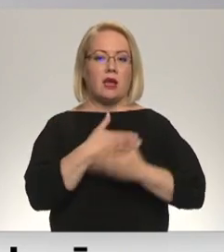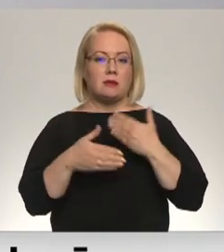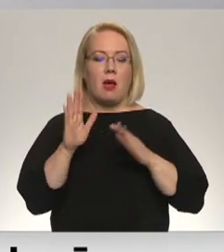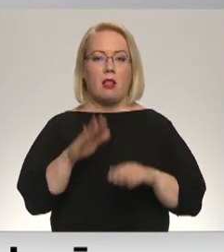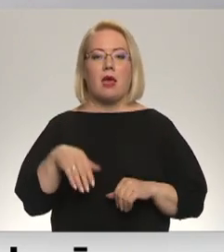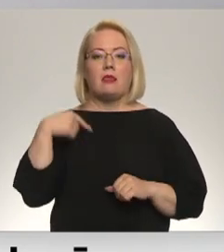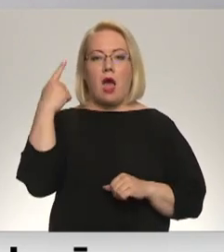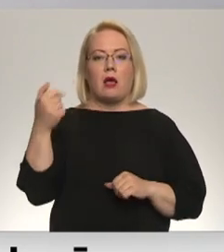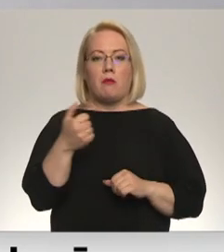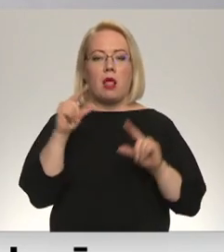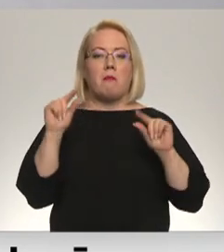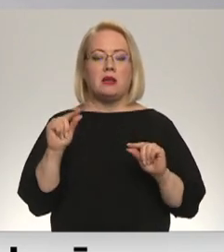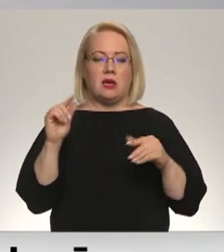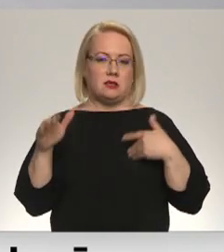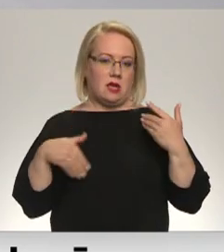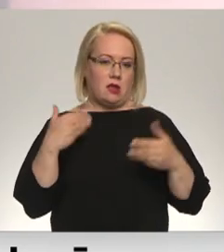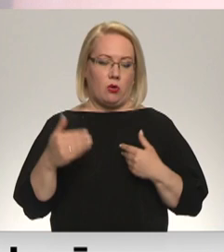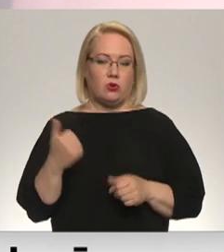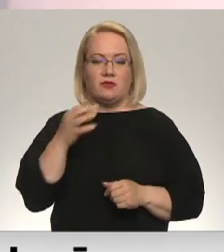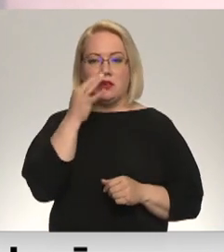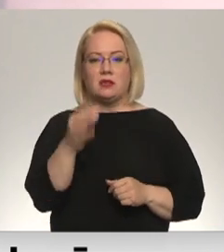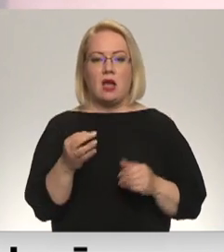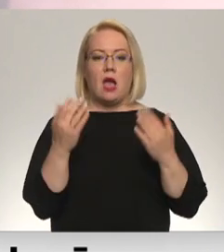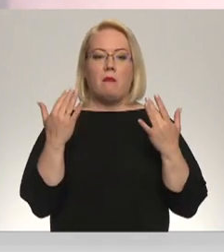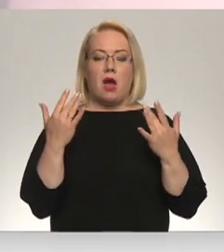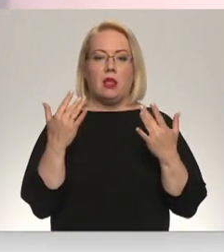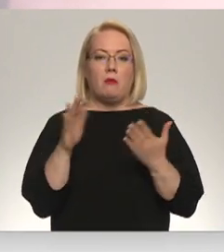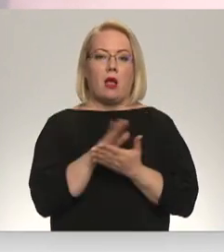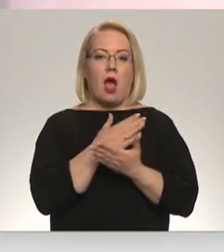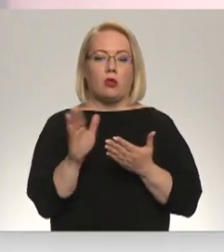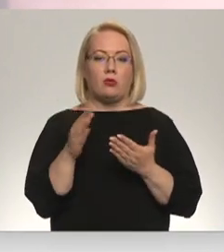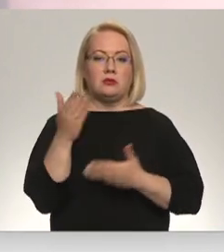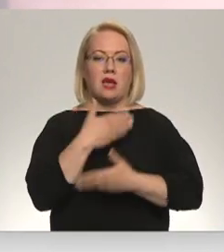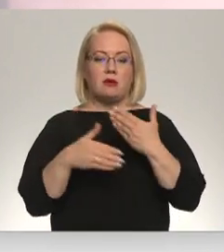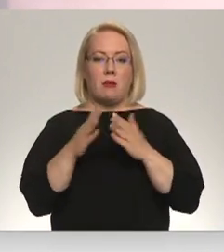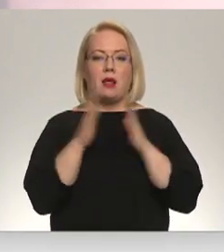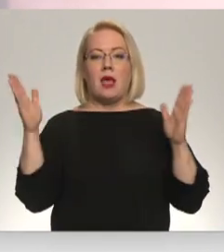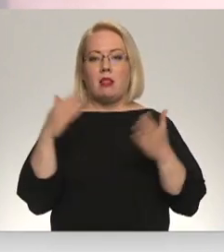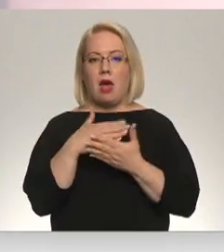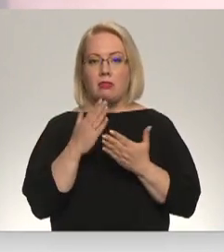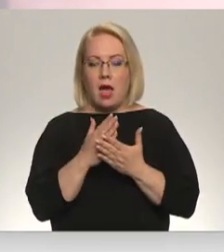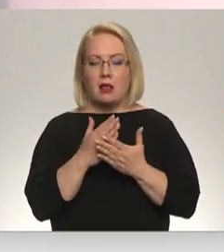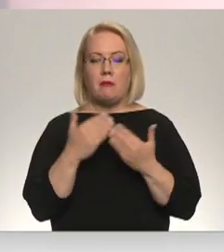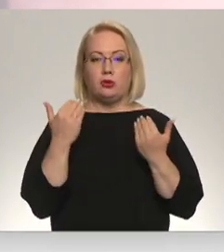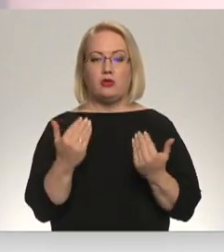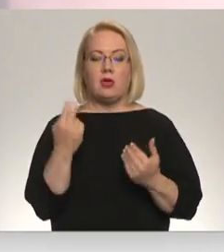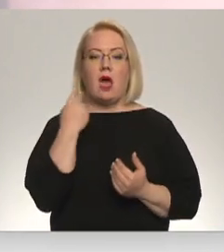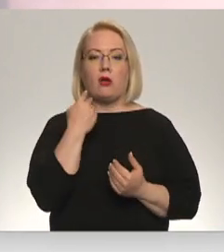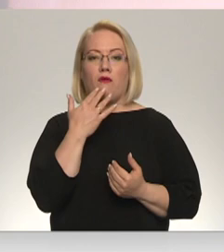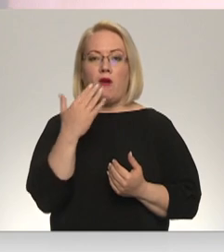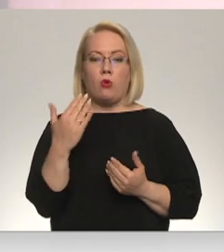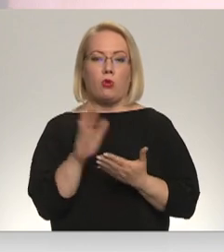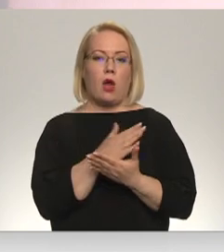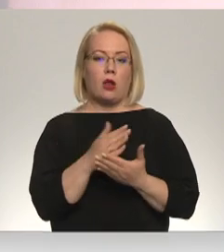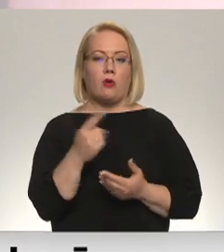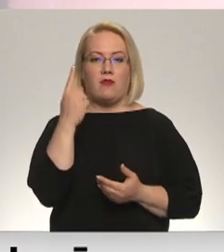mazāk par ko satraukties. Matemātikā kārtos eksāmenu lielākā daļa, bet šodien angļu valodas eksāmenu kārtoja ap to trešu